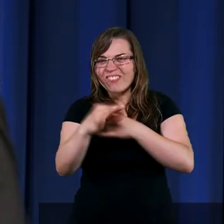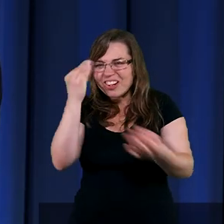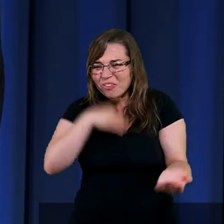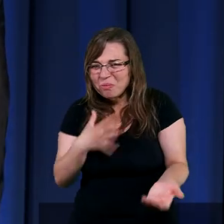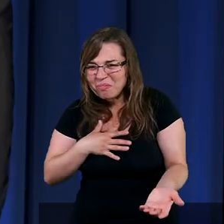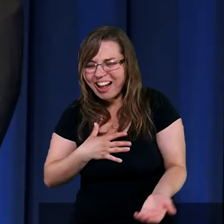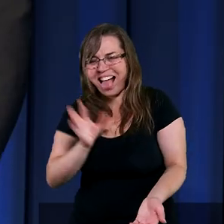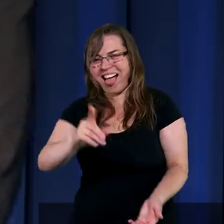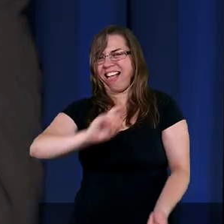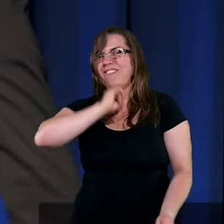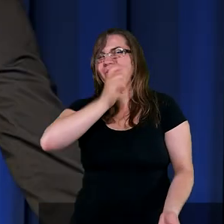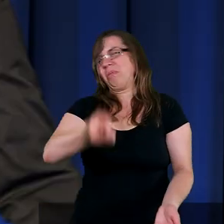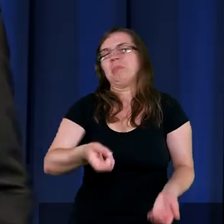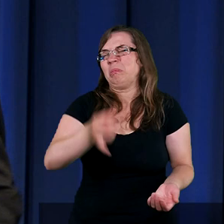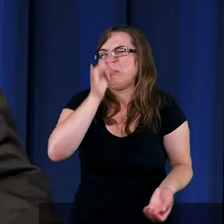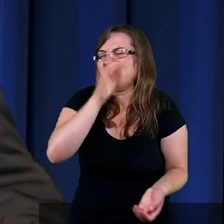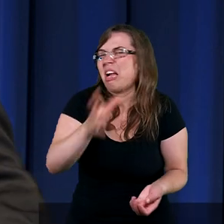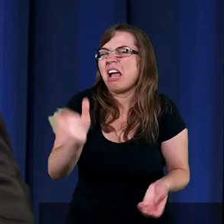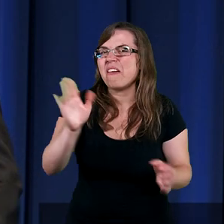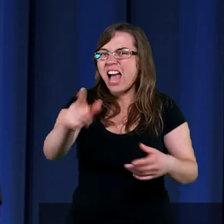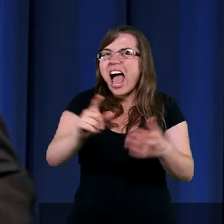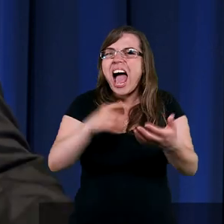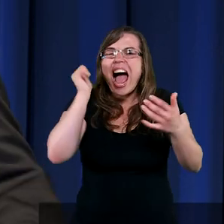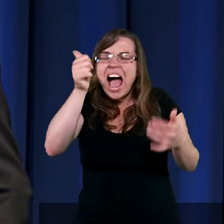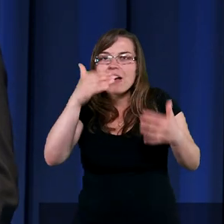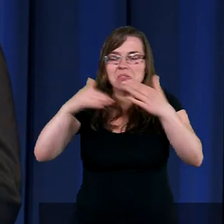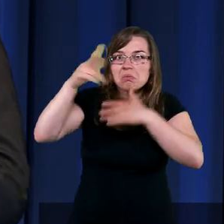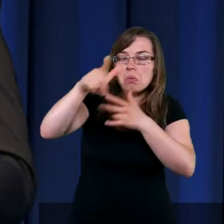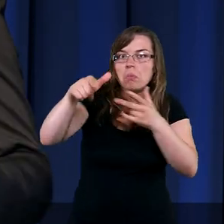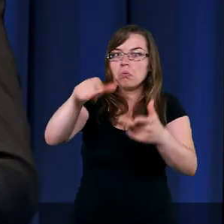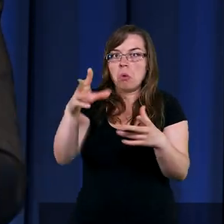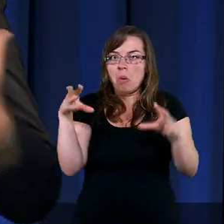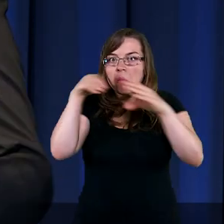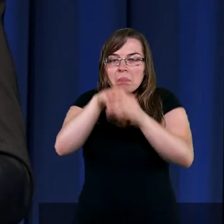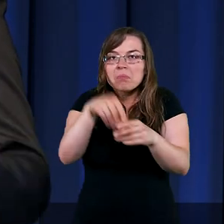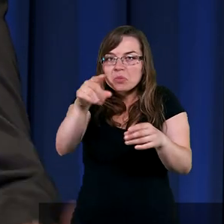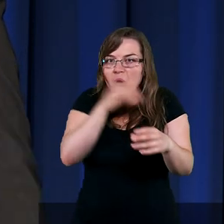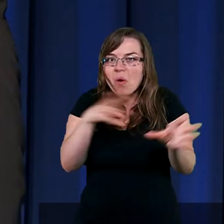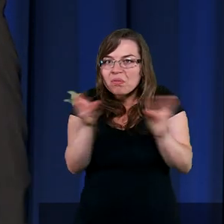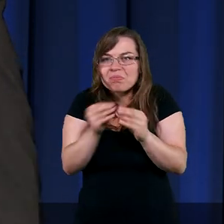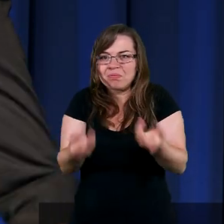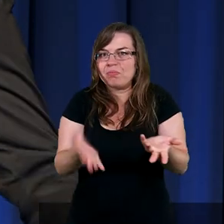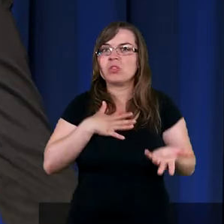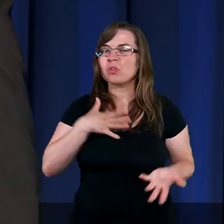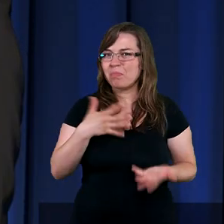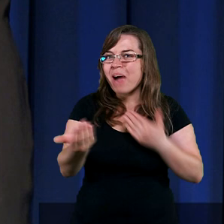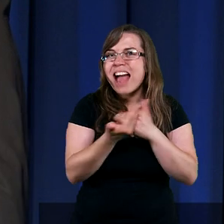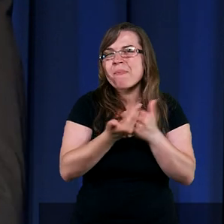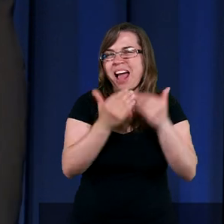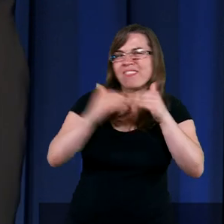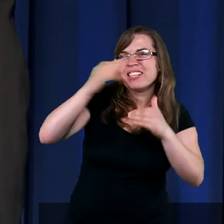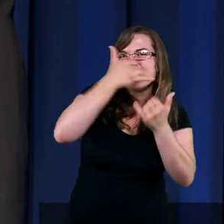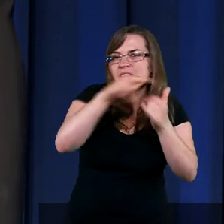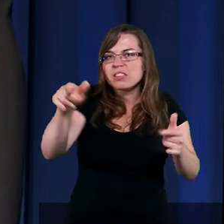umysły tamtego czasu, największych ekspertów wojskowych i strategów i tak dalej, i tak dalej, matematyków.